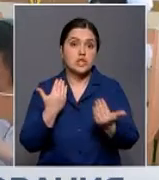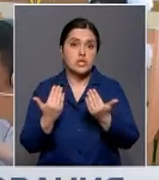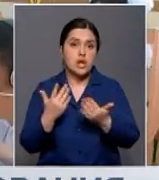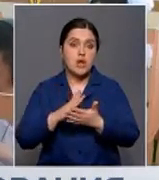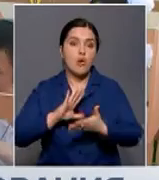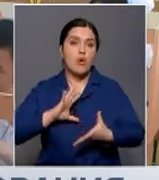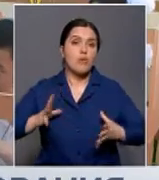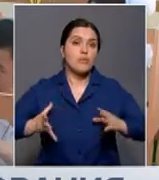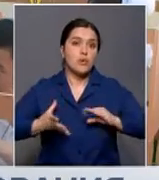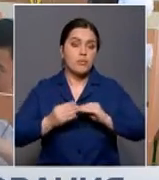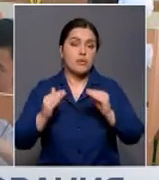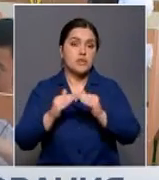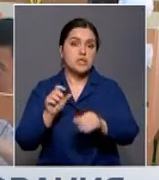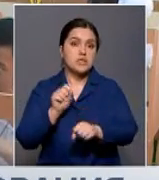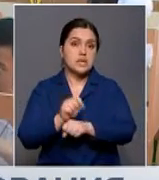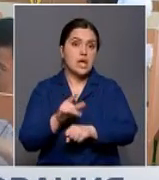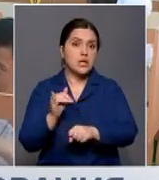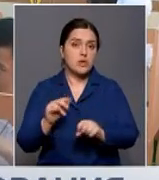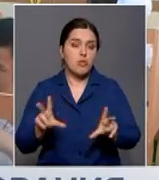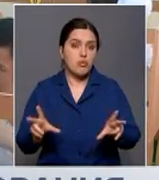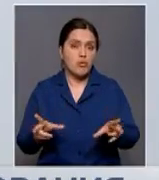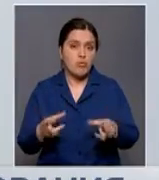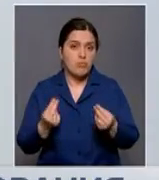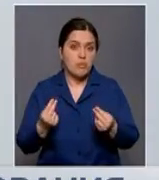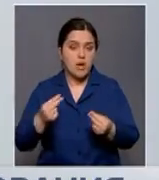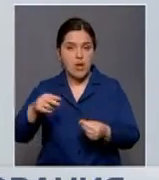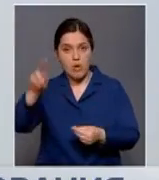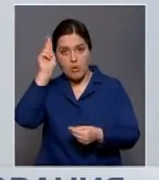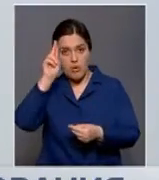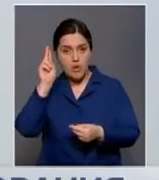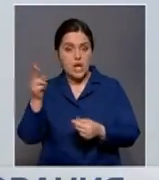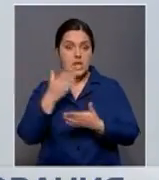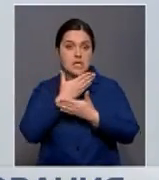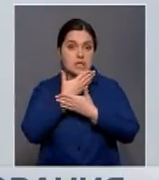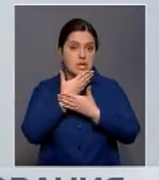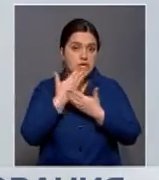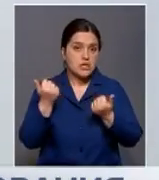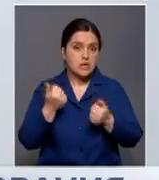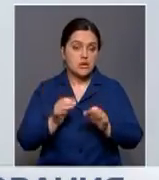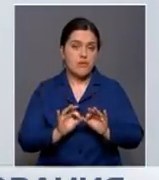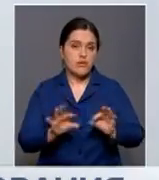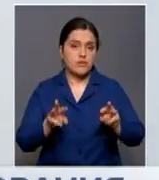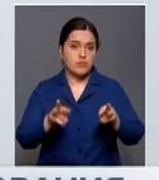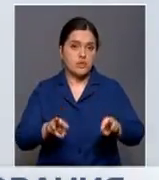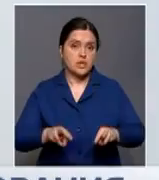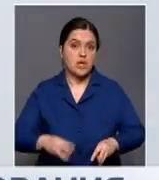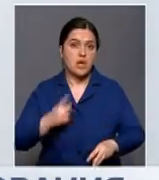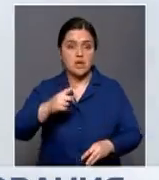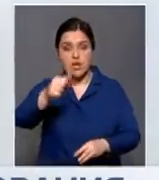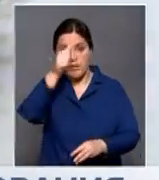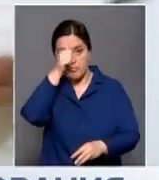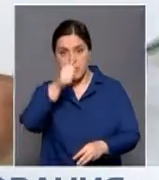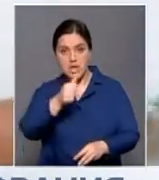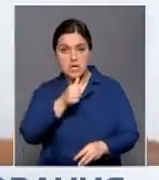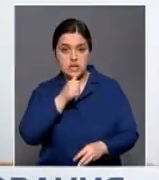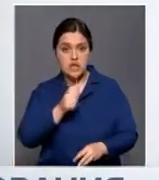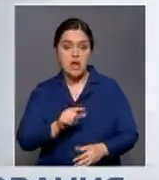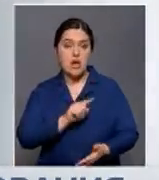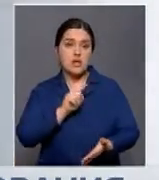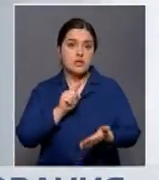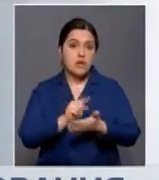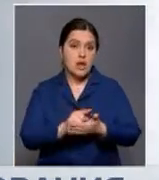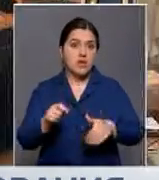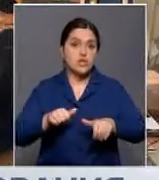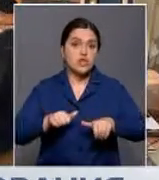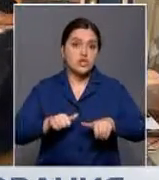соотношения между объемом домашнего задания и успехами в обучении не выявлено, говорит министр. В течение месяца в МОН